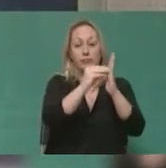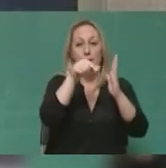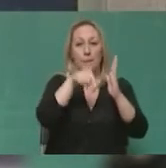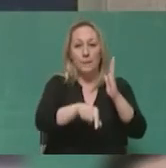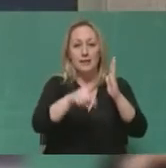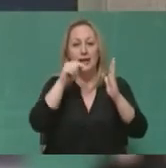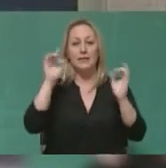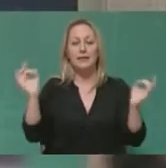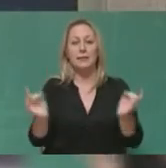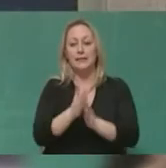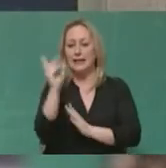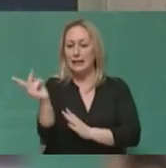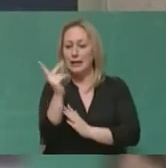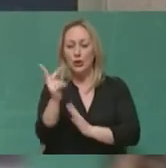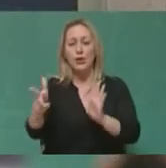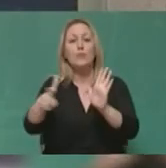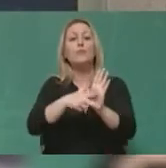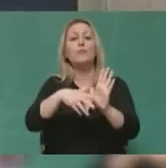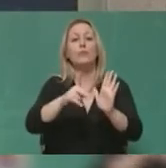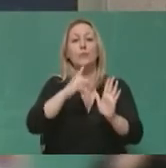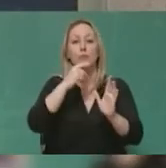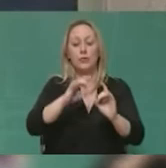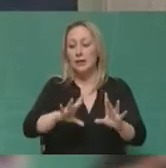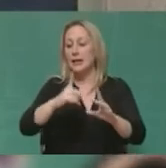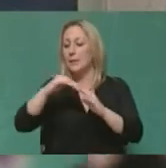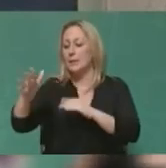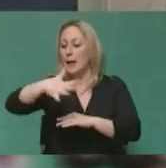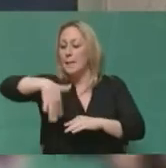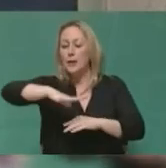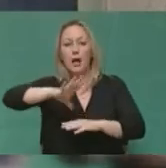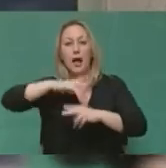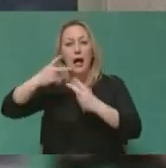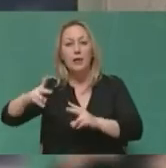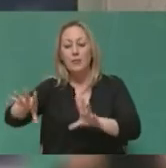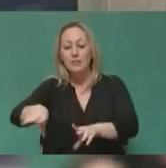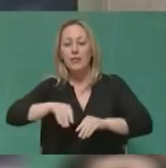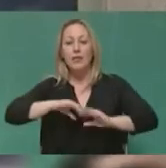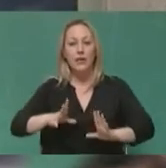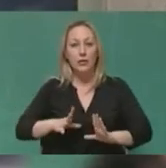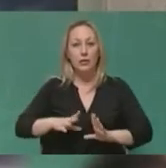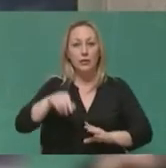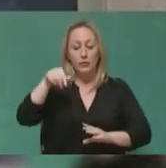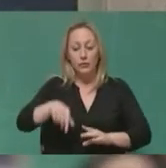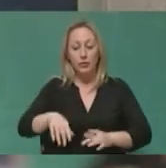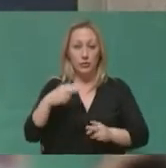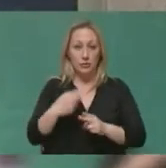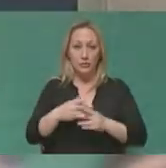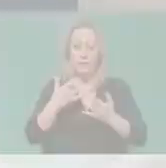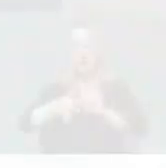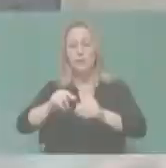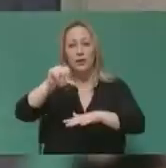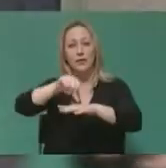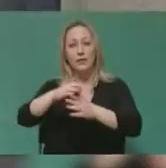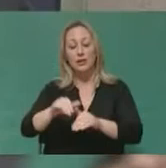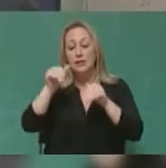της όποιας κοινότητας ή του όποιου πληθυσμού που κατοικούσε σε εκείνη την περιοχή είναι απαραδεκτό και πρέπει να επανέρθουν